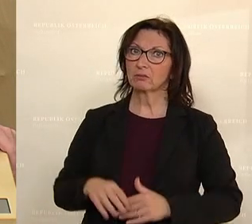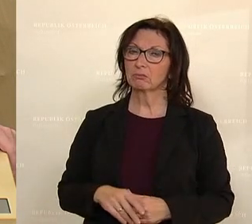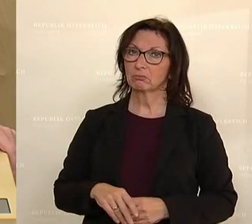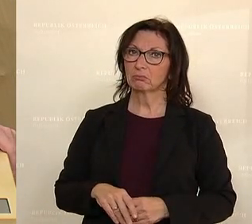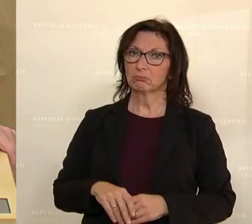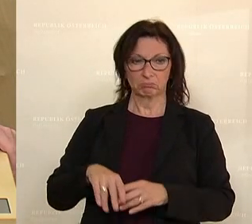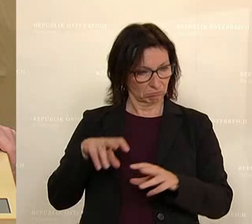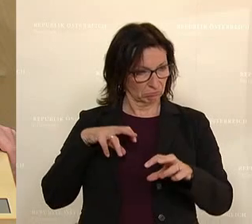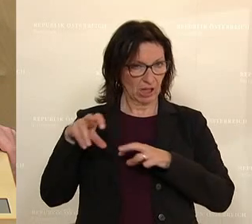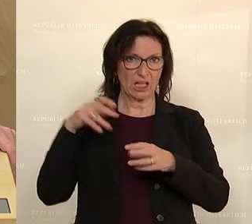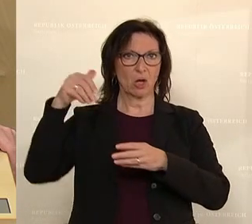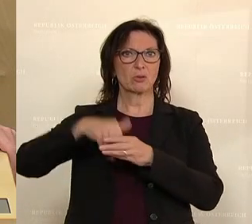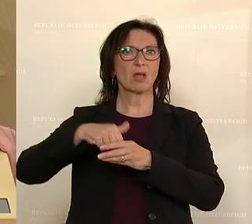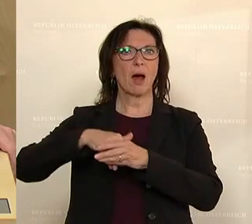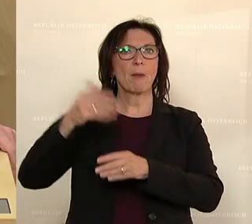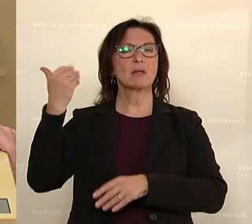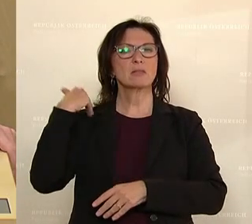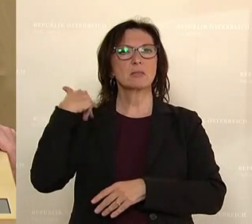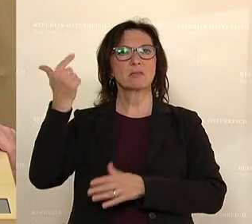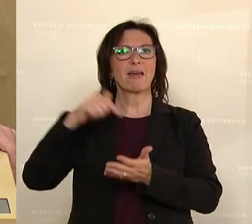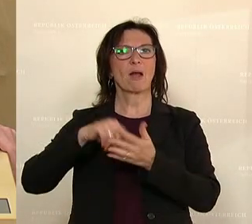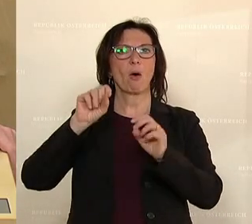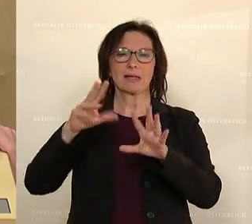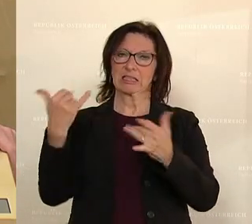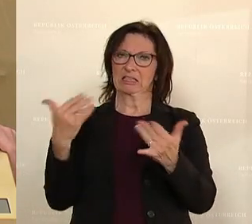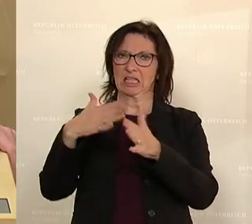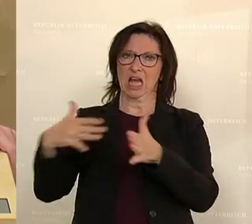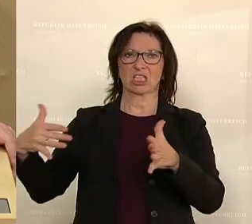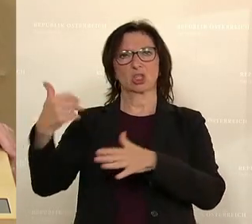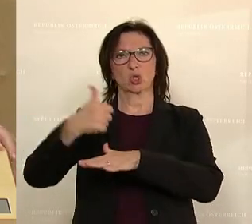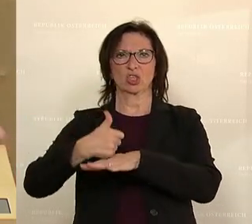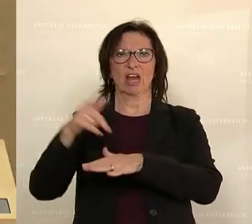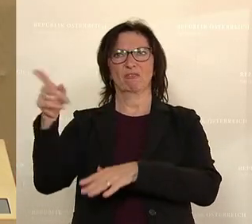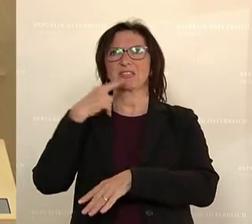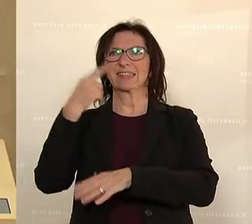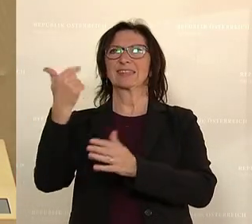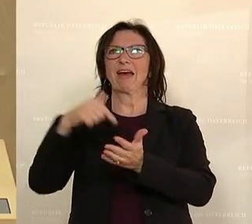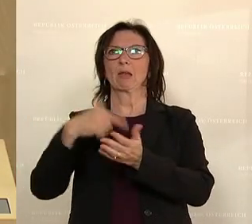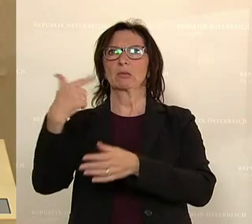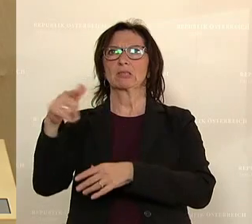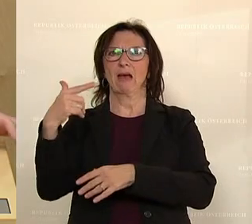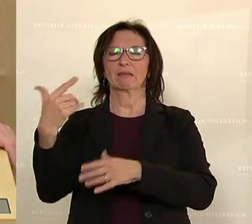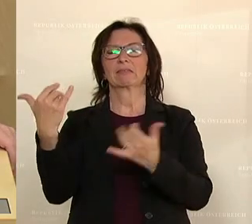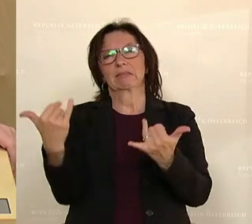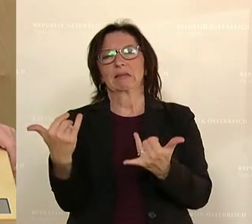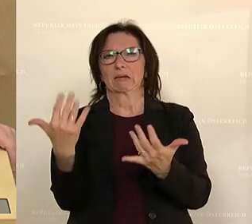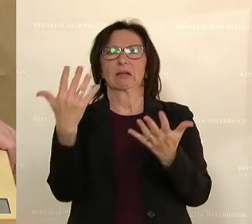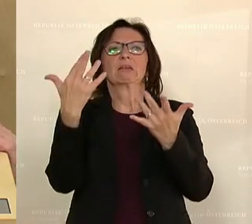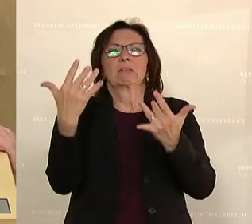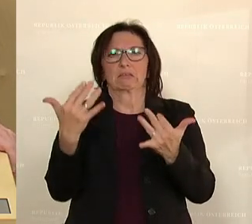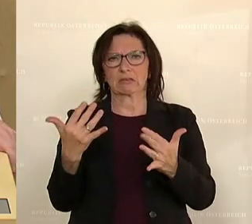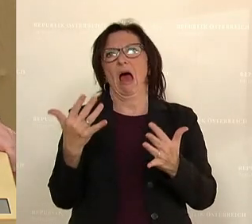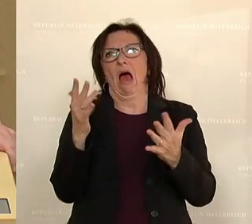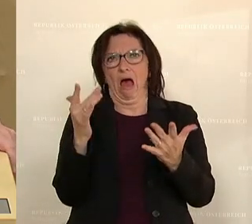Rahmen der Regierungsbeteiligung an 2018. Jetzt sagt mir der Sektionschef Bichl, 2022 haben wir jetzt einmal die ersten Zahlen,